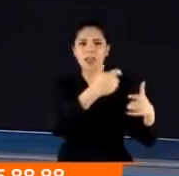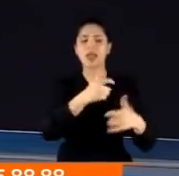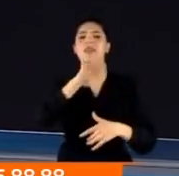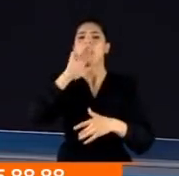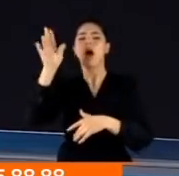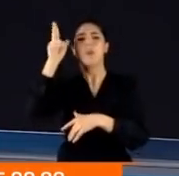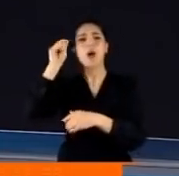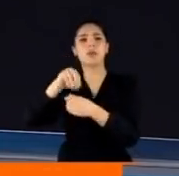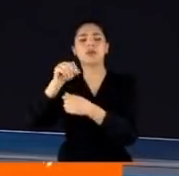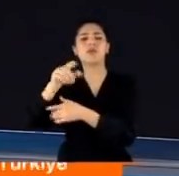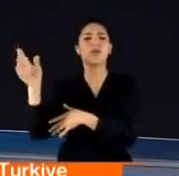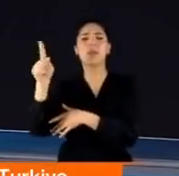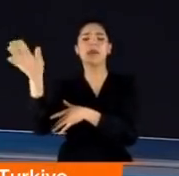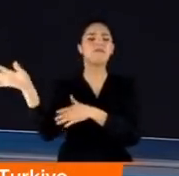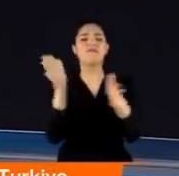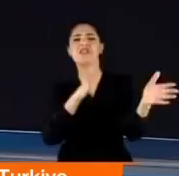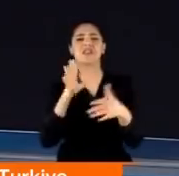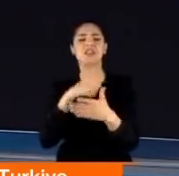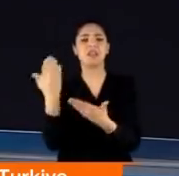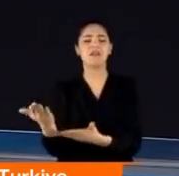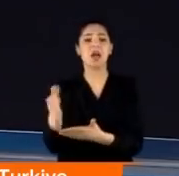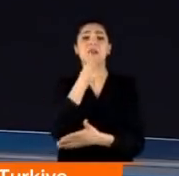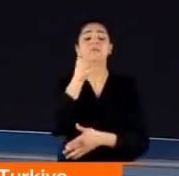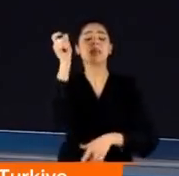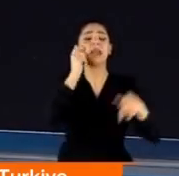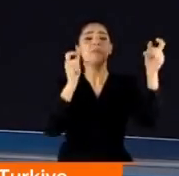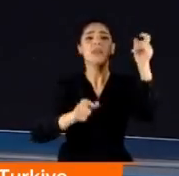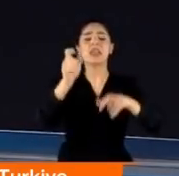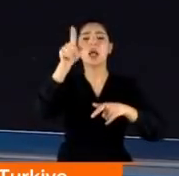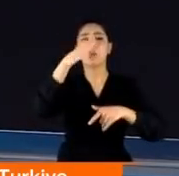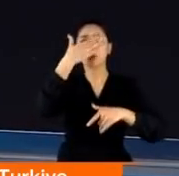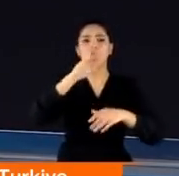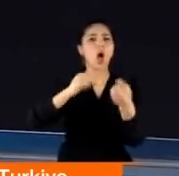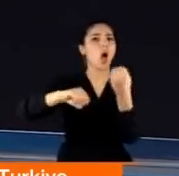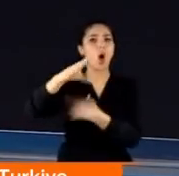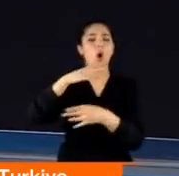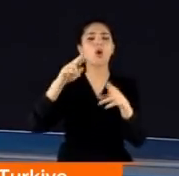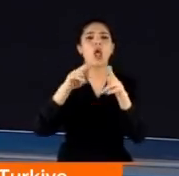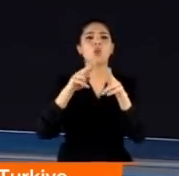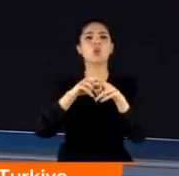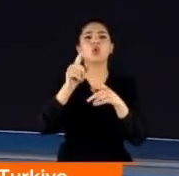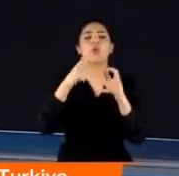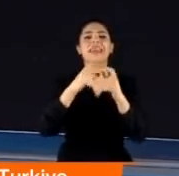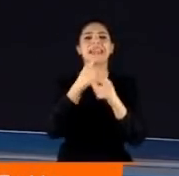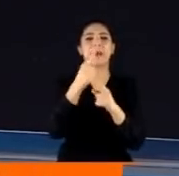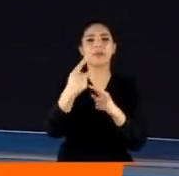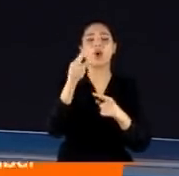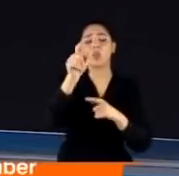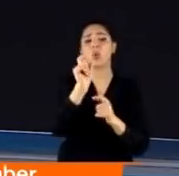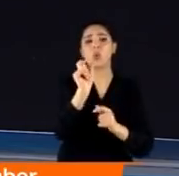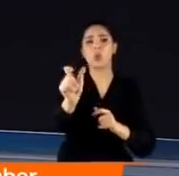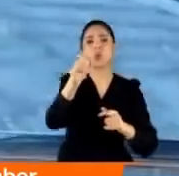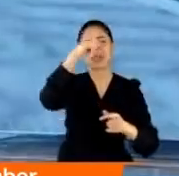ve Amerika'yı kasıp kavurmaya hazırlanan bir fırtına var çünkü. Bilim insanları bu doğa olayına kutup girdabı diyor ve uyarıyor. Sıcaklık